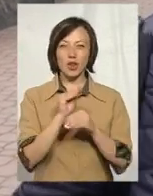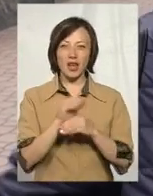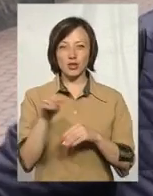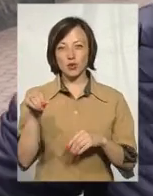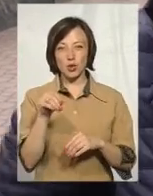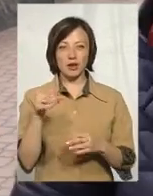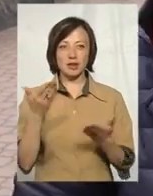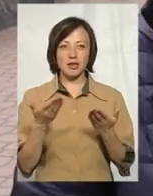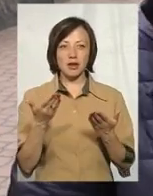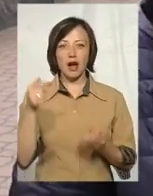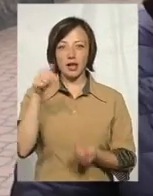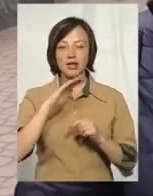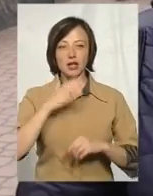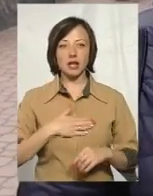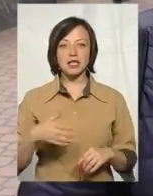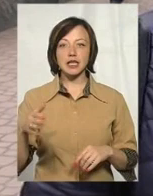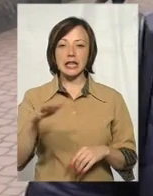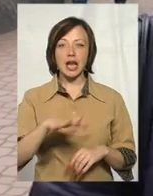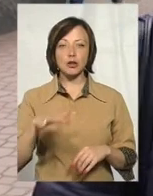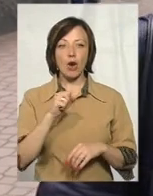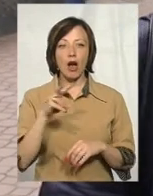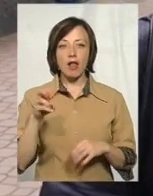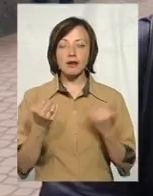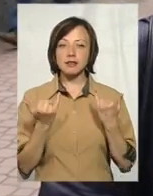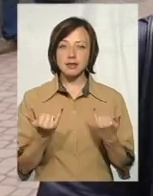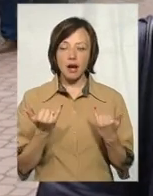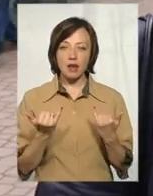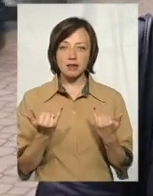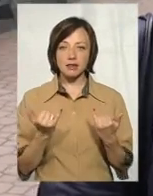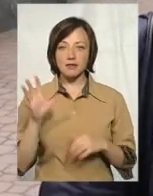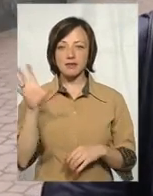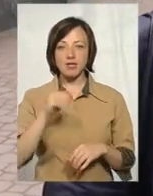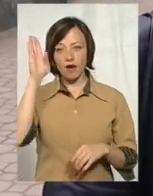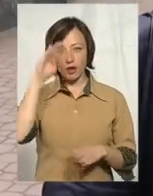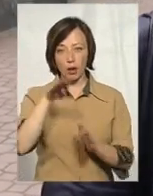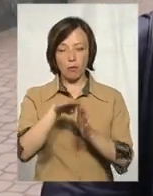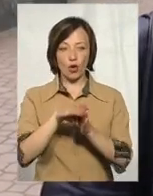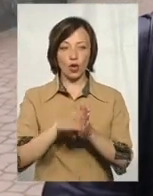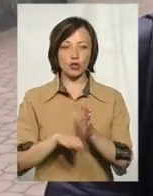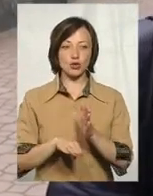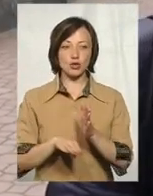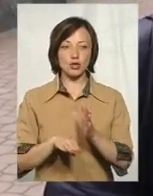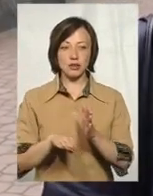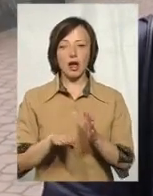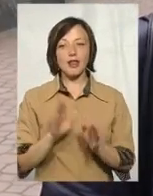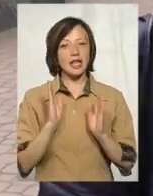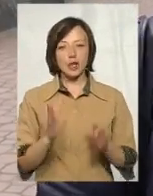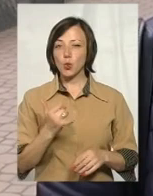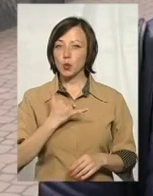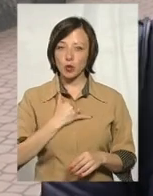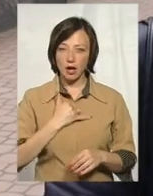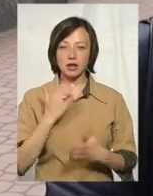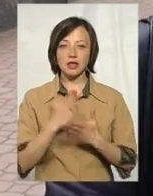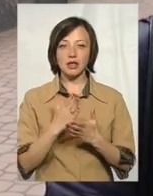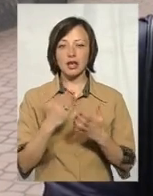характерних для нашої території. Але зараз вся вода погіршується. І не тільки у нас тут. Я